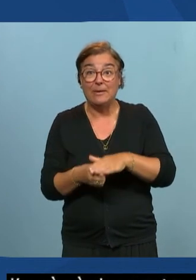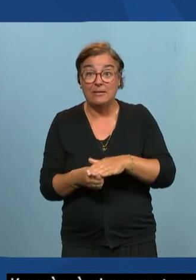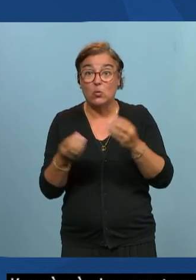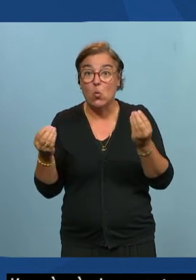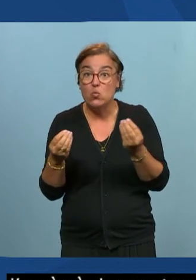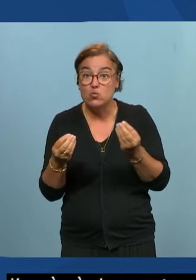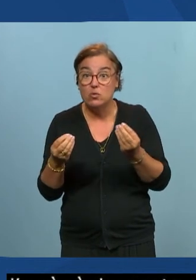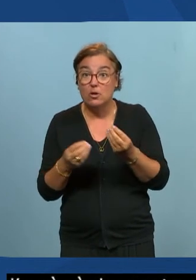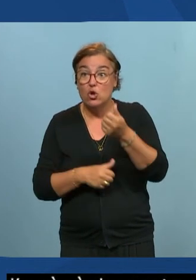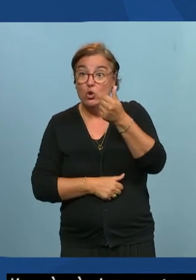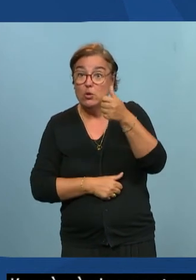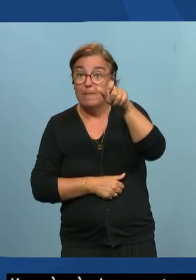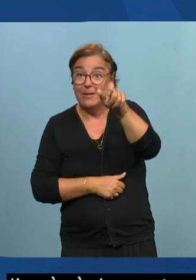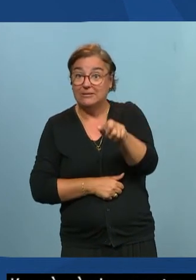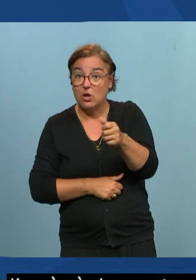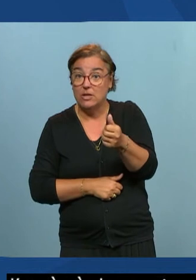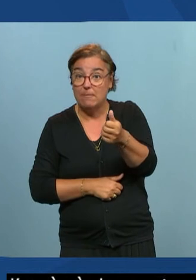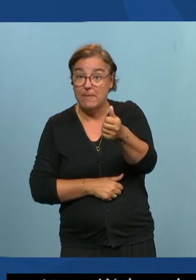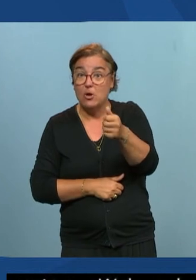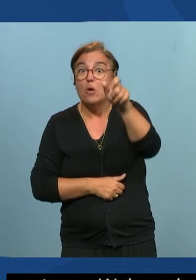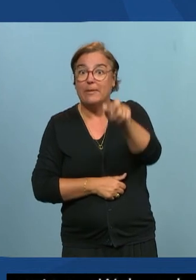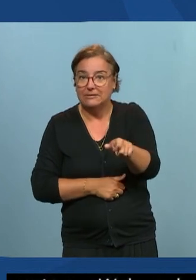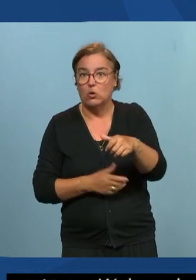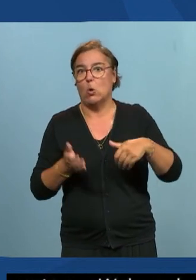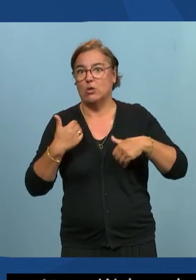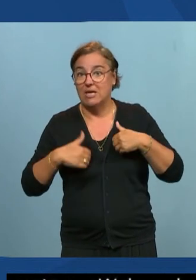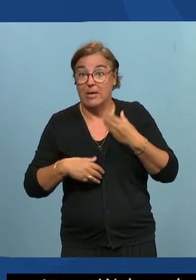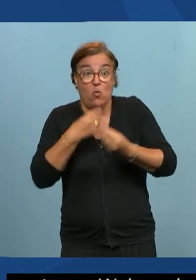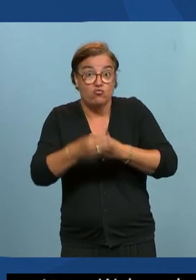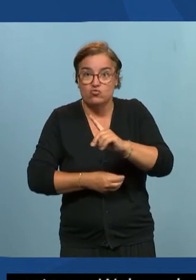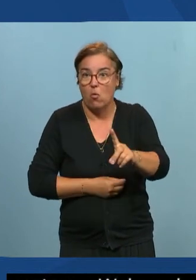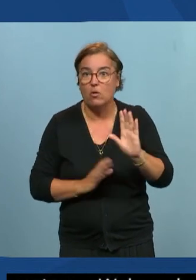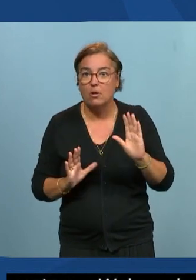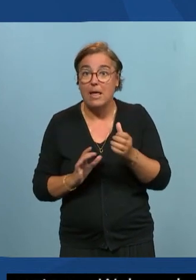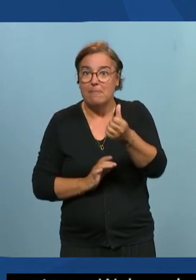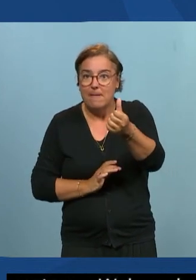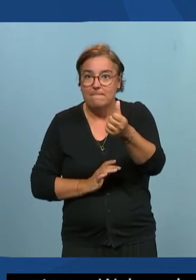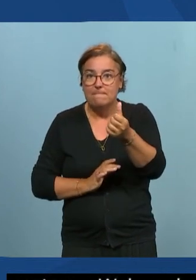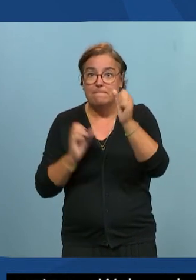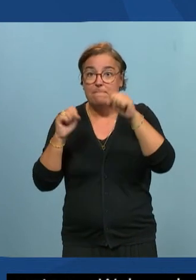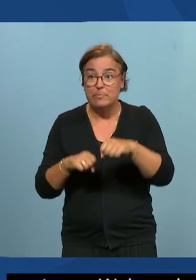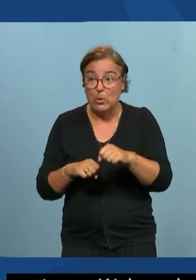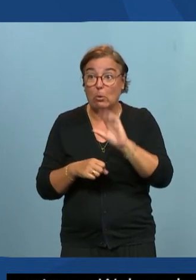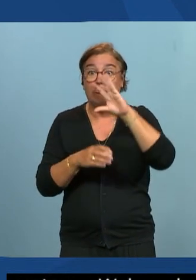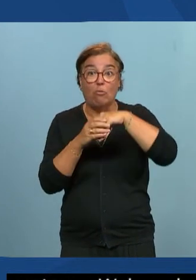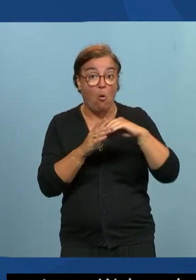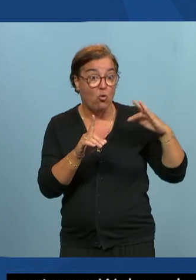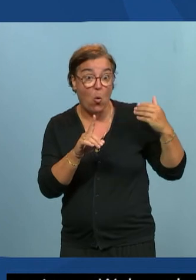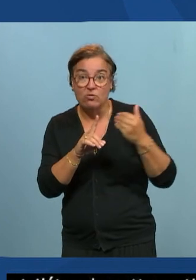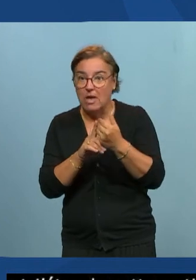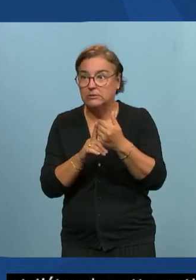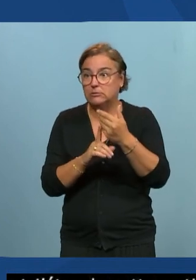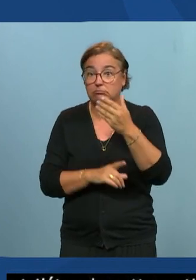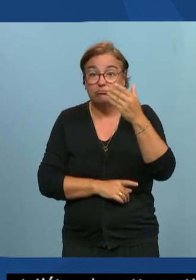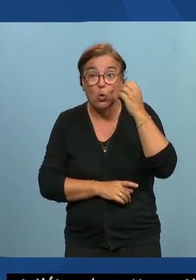'une personne puisse une personne handicapée ou pas puisse accéder dans son contexte d'usage à des